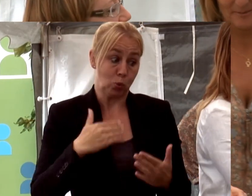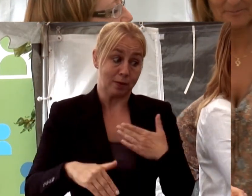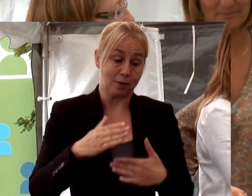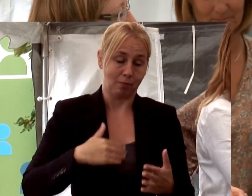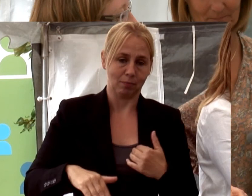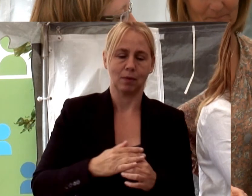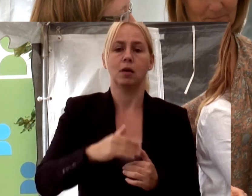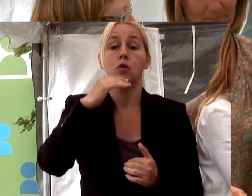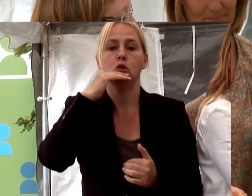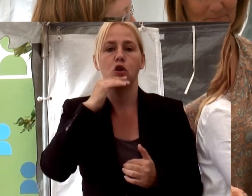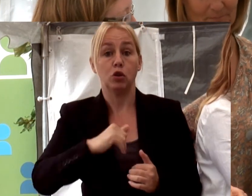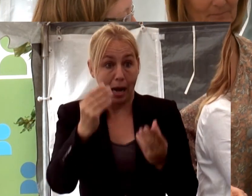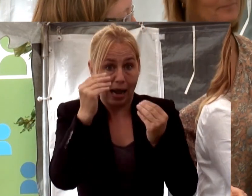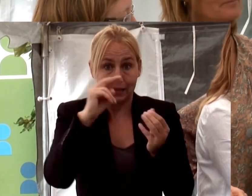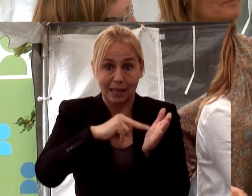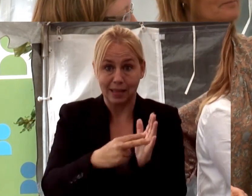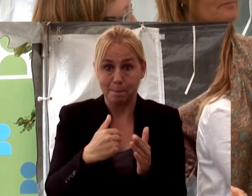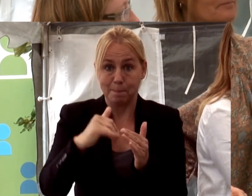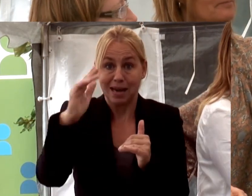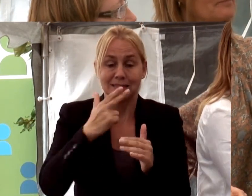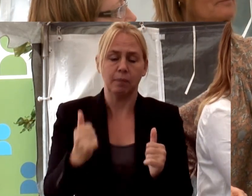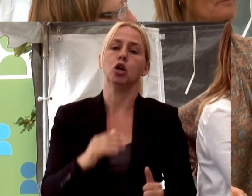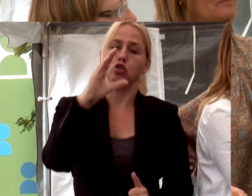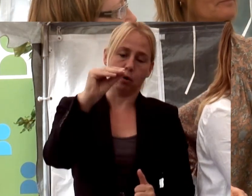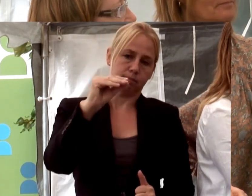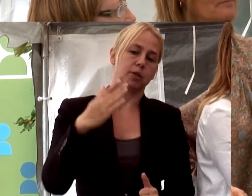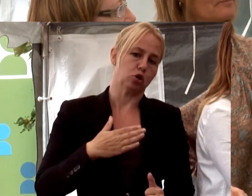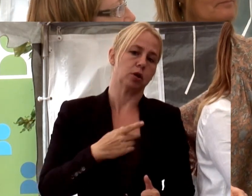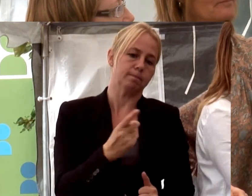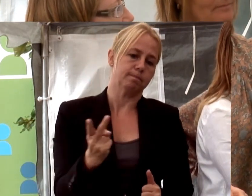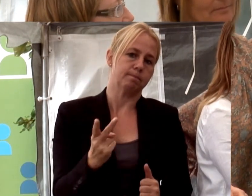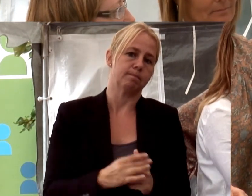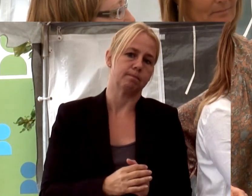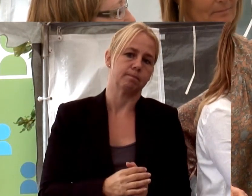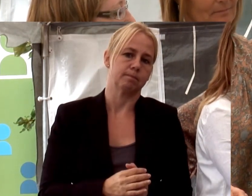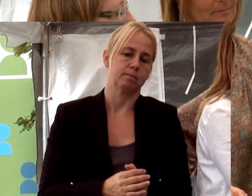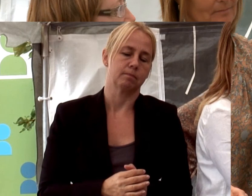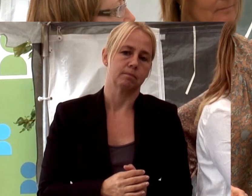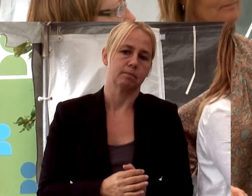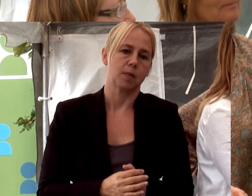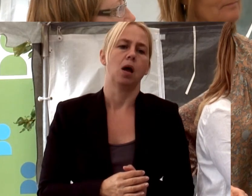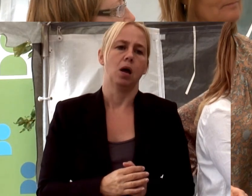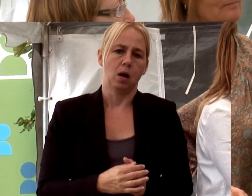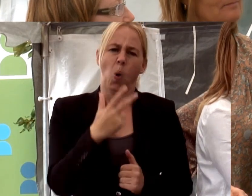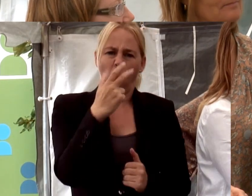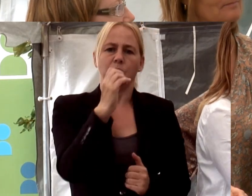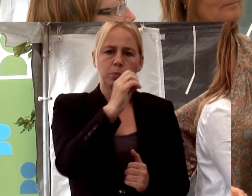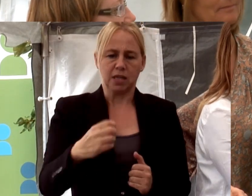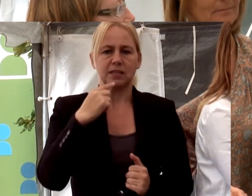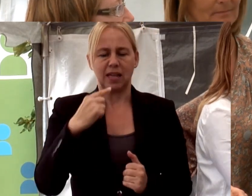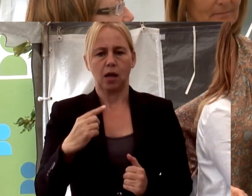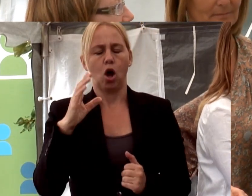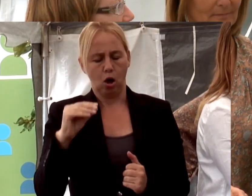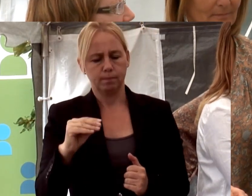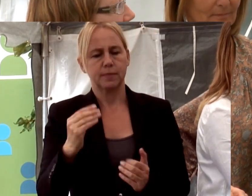point. Yngre lär sig teknik fortare. Ja, det tycker man. Det tycker man. Man är faktiskt 80 procent som